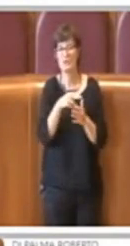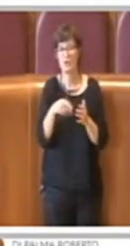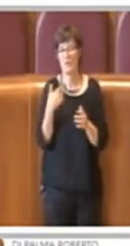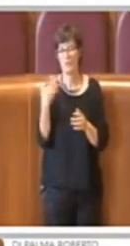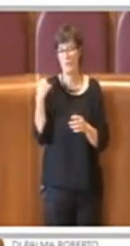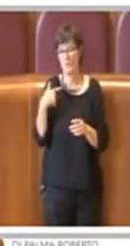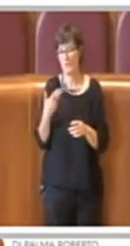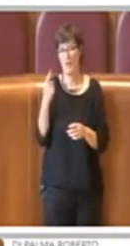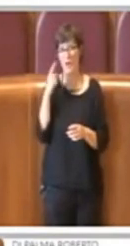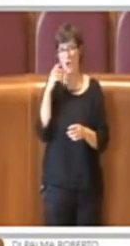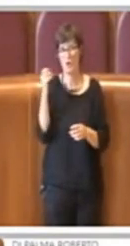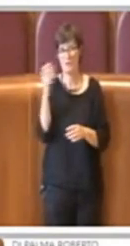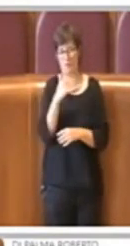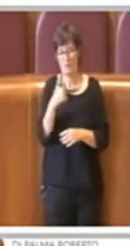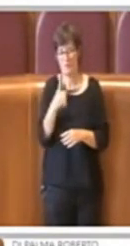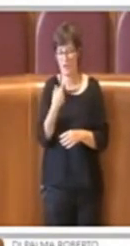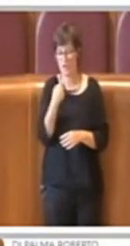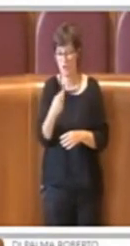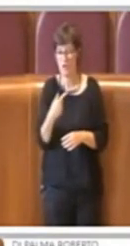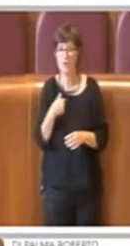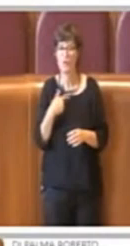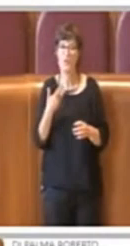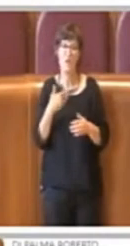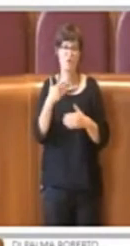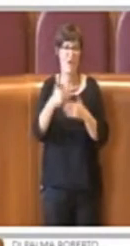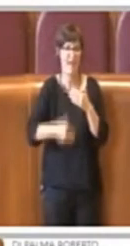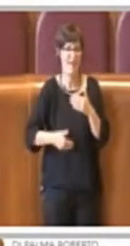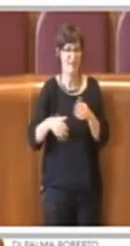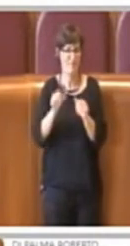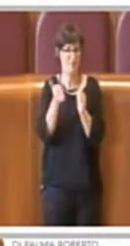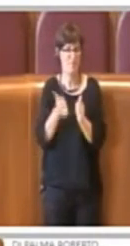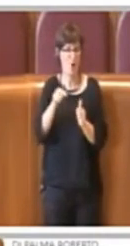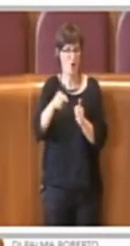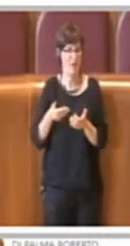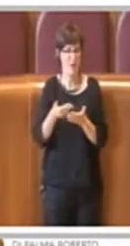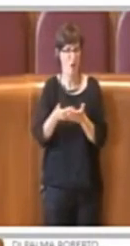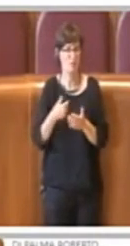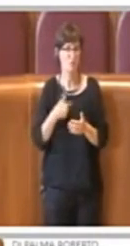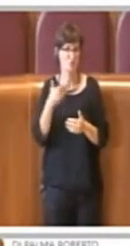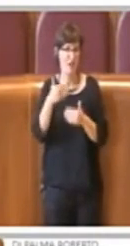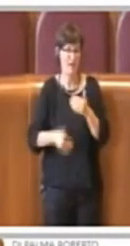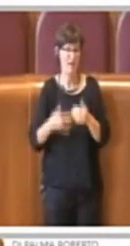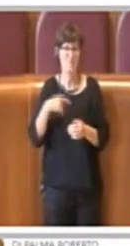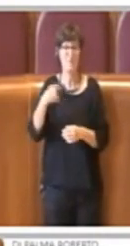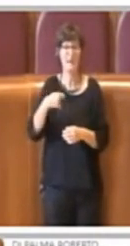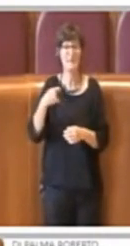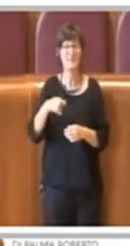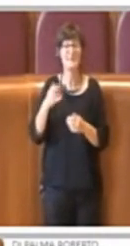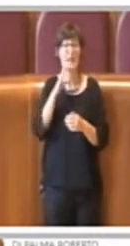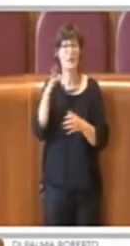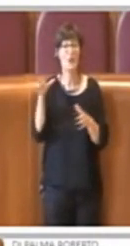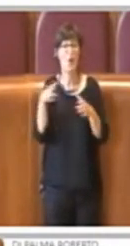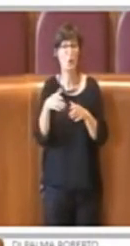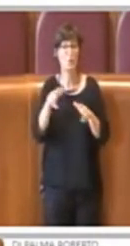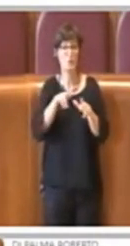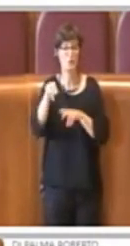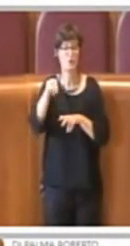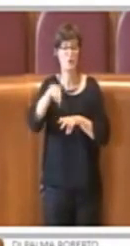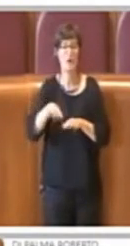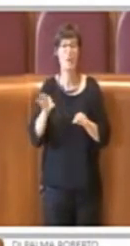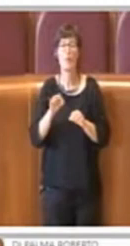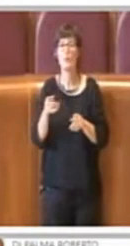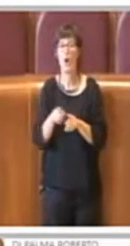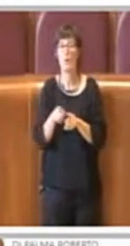c'è un limite a questo modello. Il Presidente di consulta municipale, una volta che entra diritto nell'Assemblea della consulta